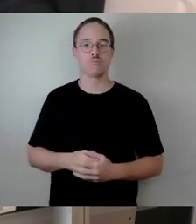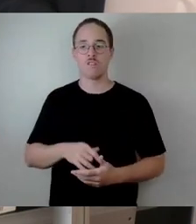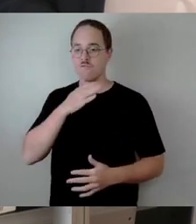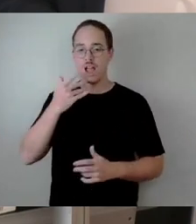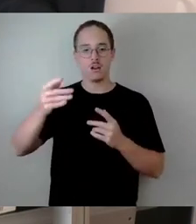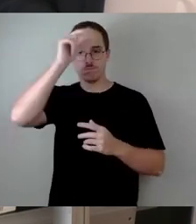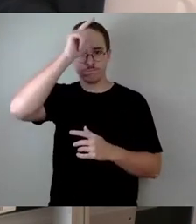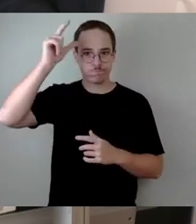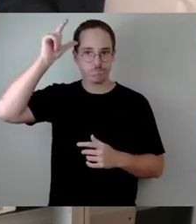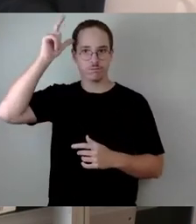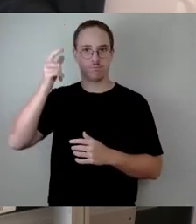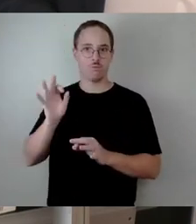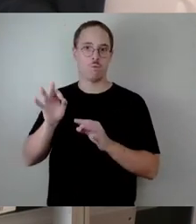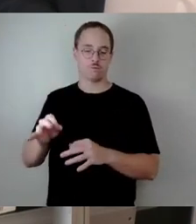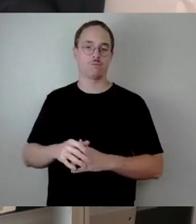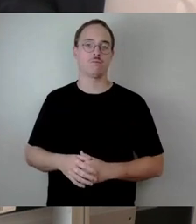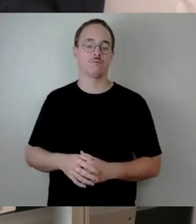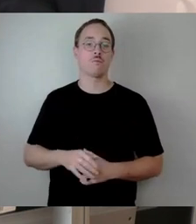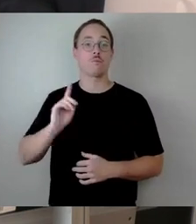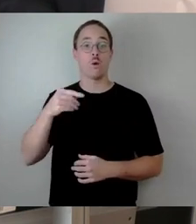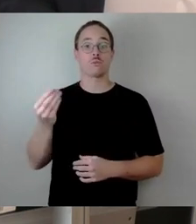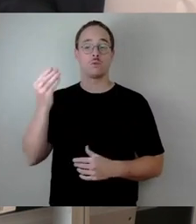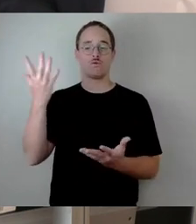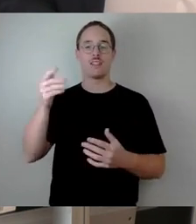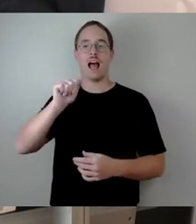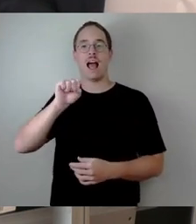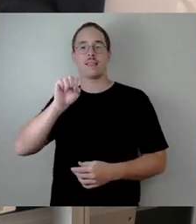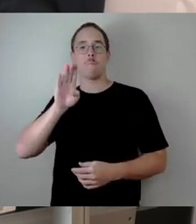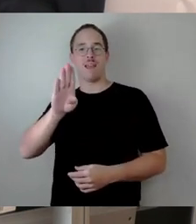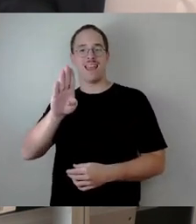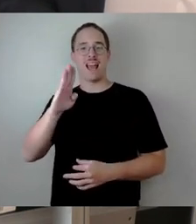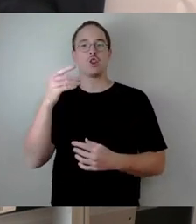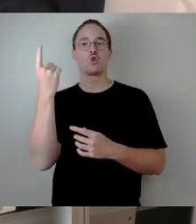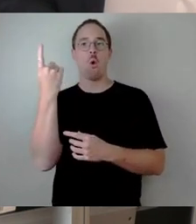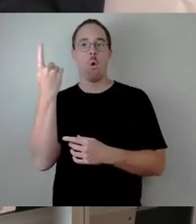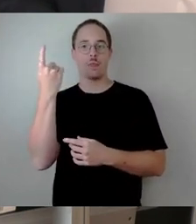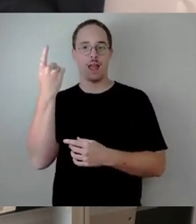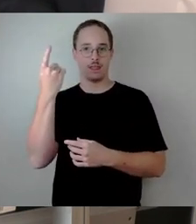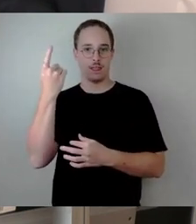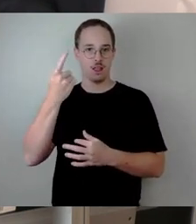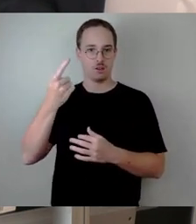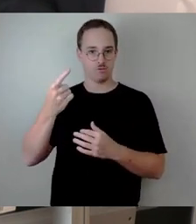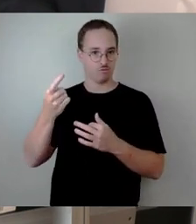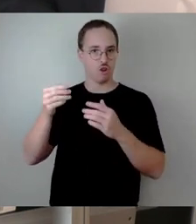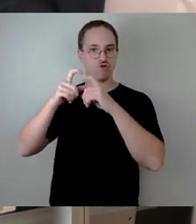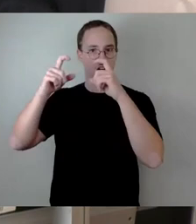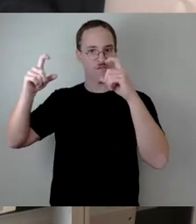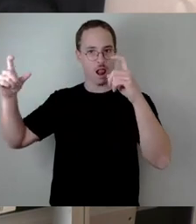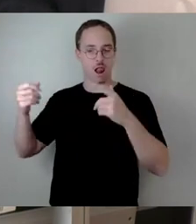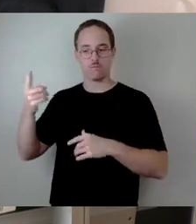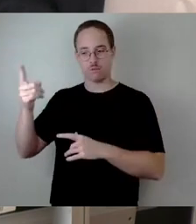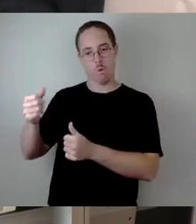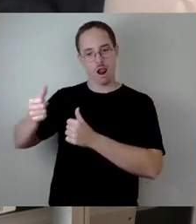ASB-Drohnenstaffel, das ist ja eine Dresdner Katastrophenschutzeinheit, aber auch das THW, was hier mit zwei Messsystemen vor Ort gekommen ist, wo wir also